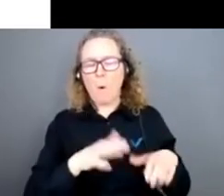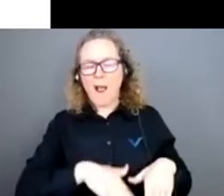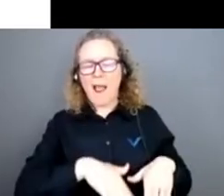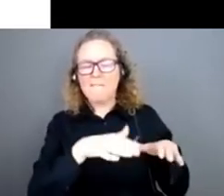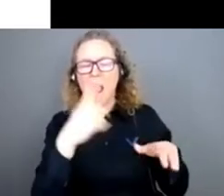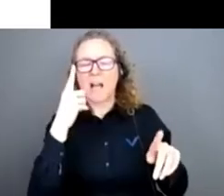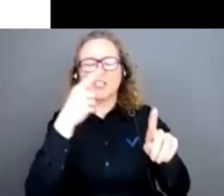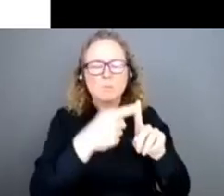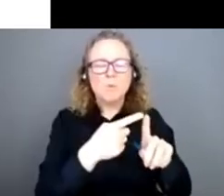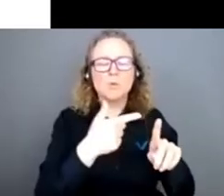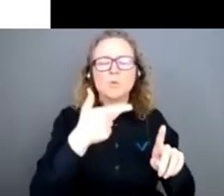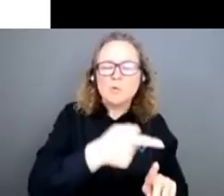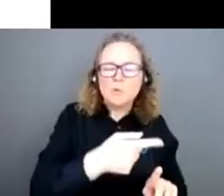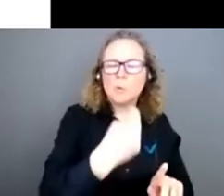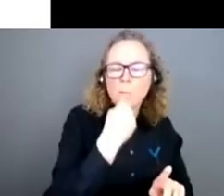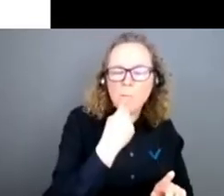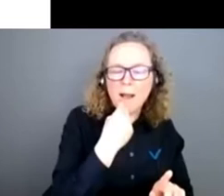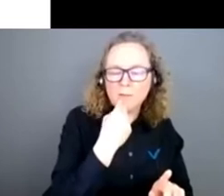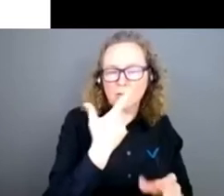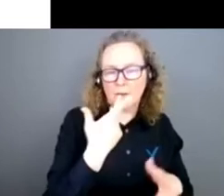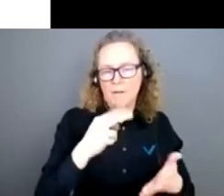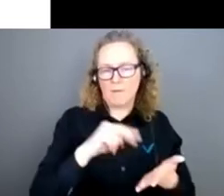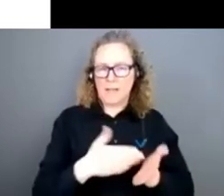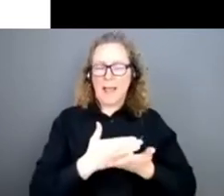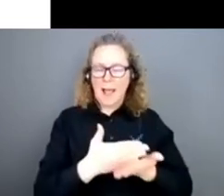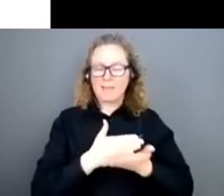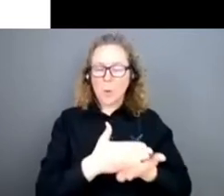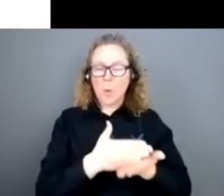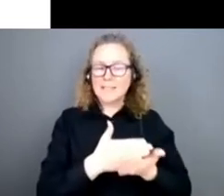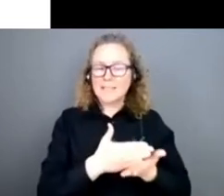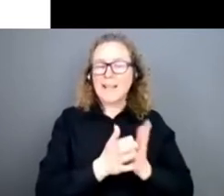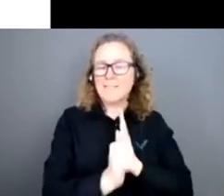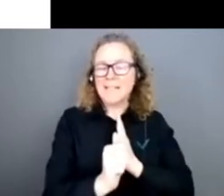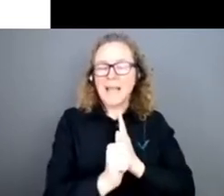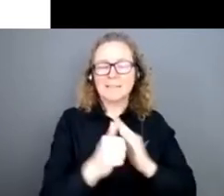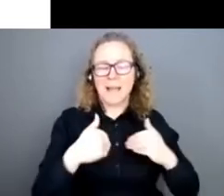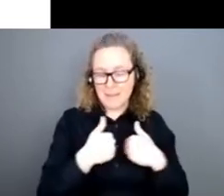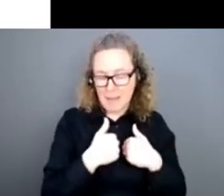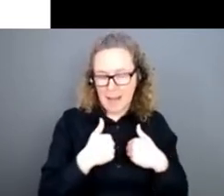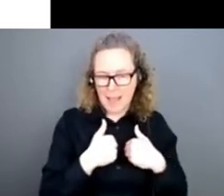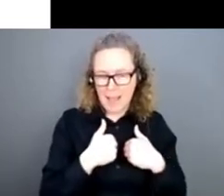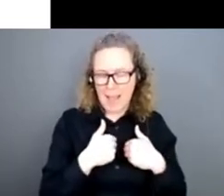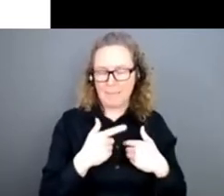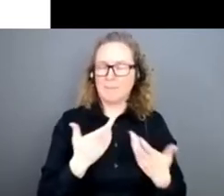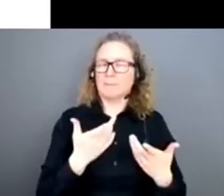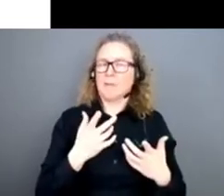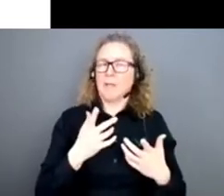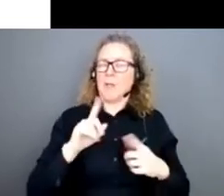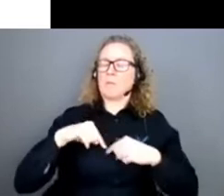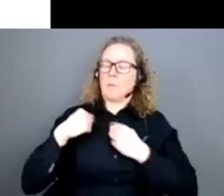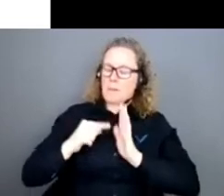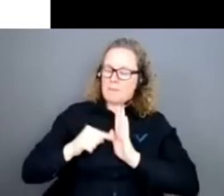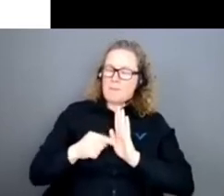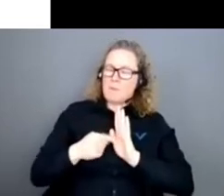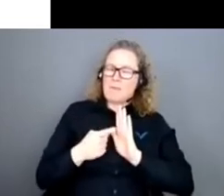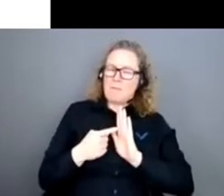c'est ce qu'a fait l'altruisme, a cherché à faire l'altruisme efficace animalier depuis le début. C'était son